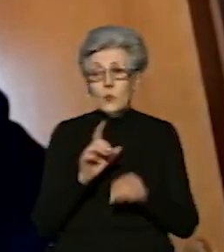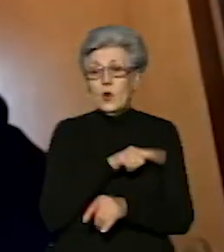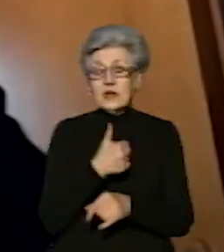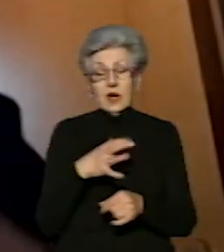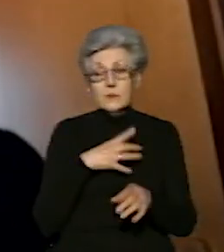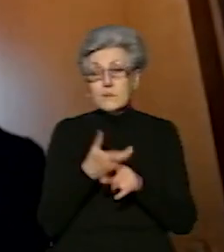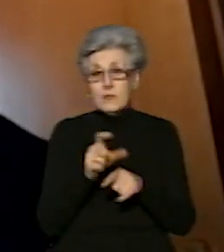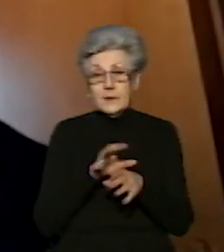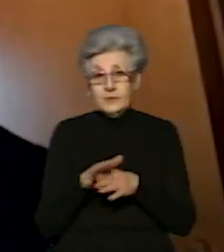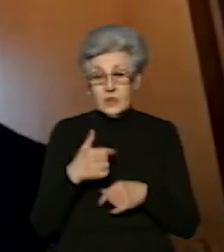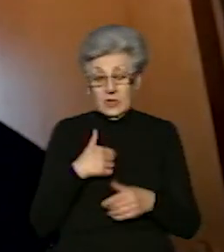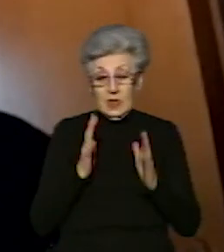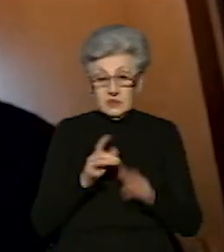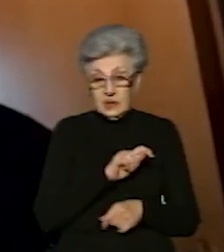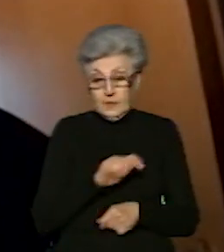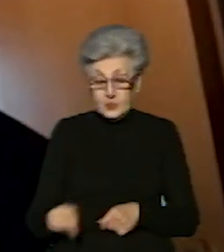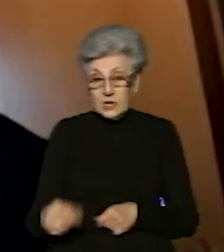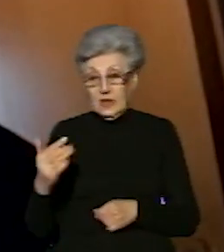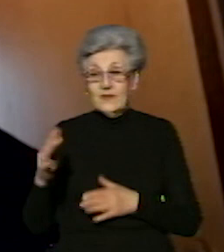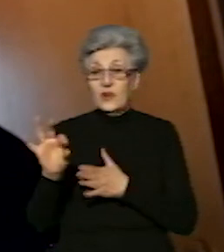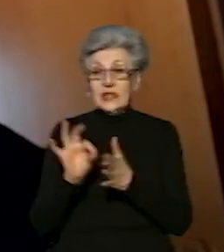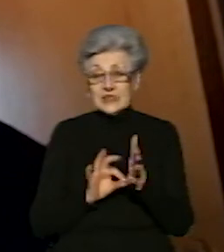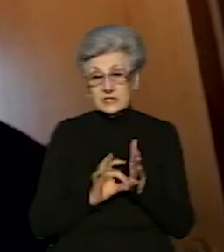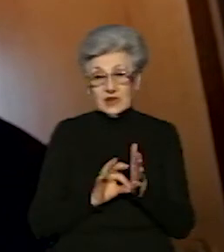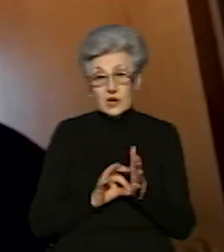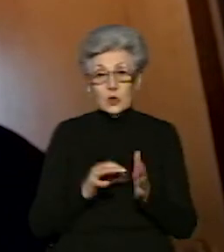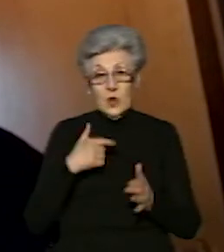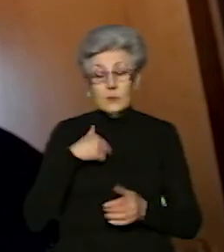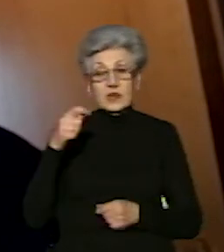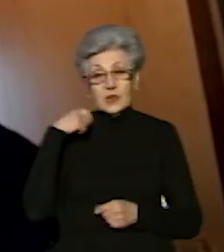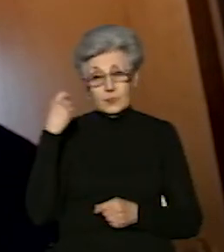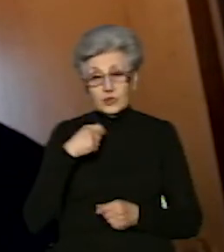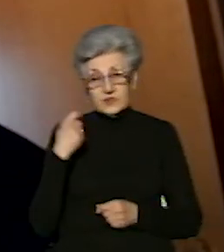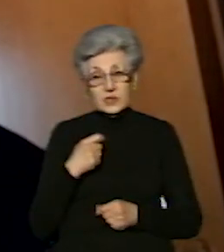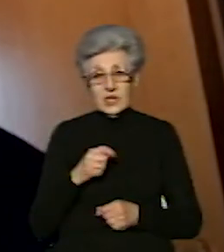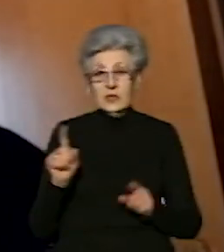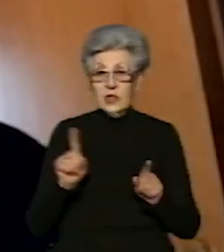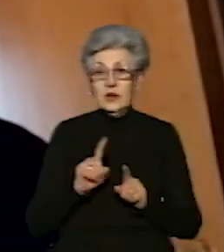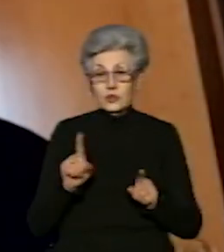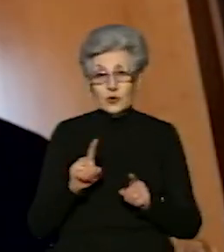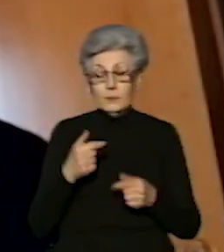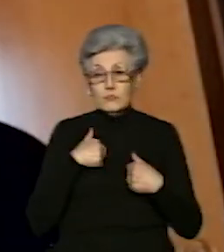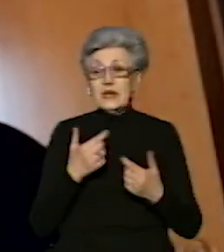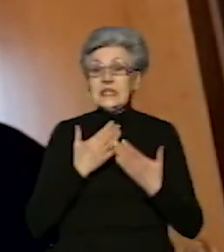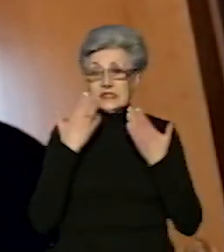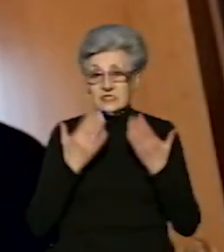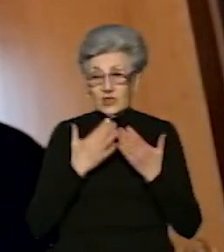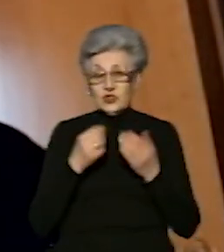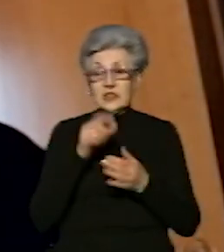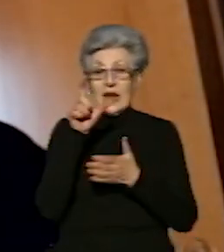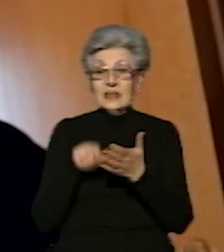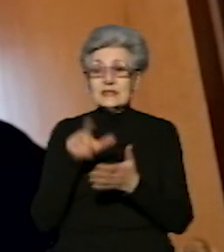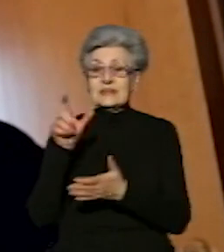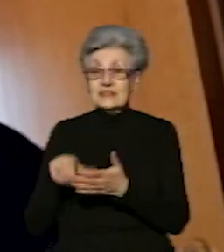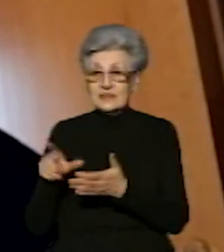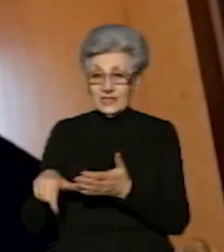Я тільки приїхала, вони мені зразу позвонили. Тобто, що мені зачитали статті з